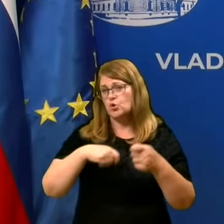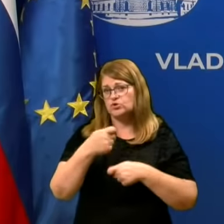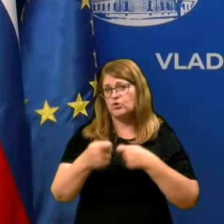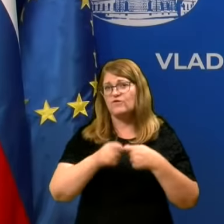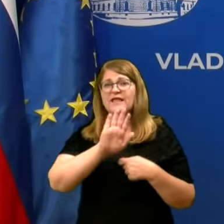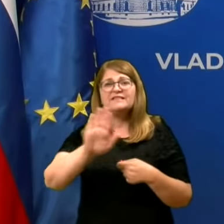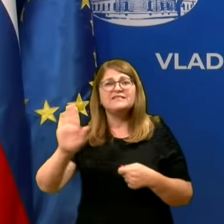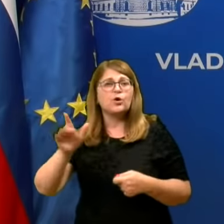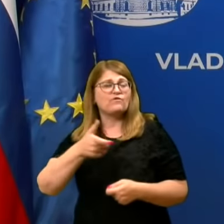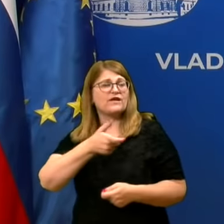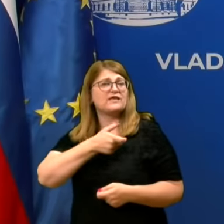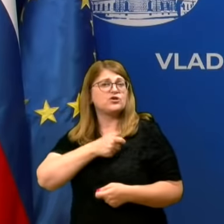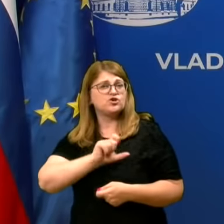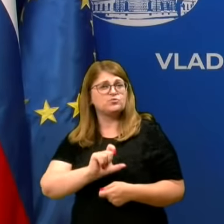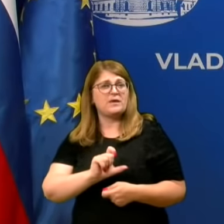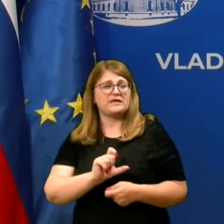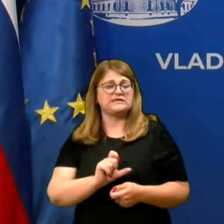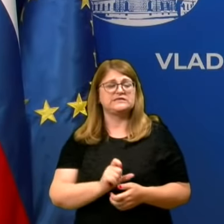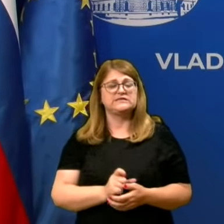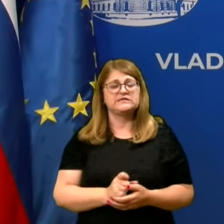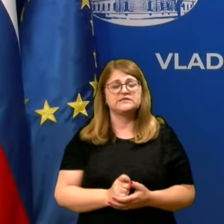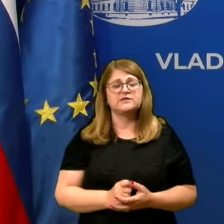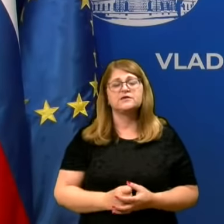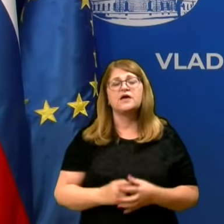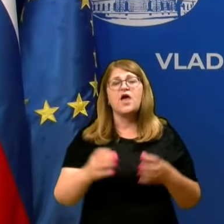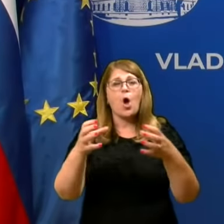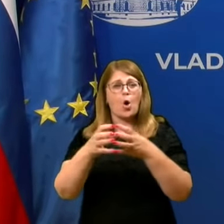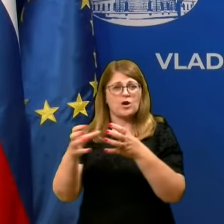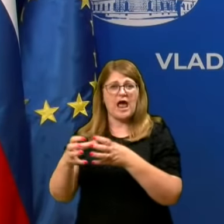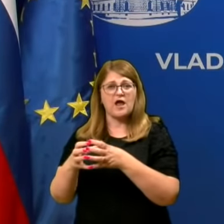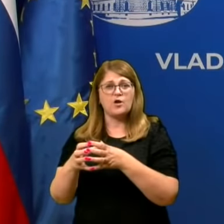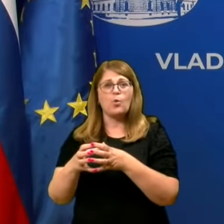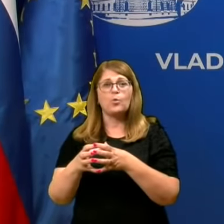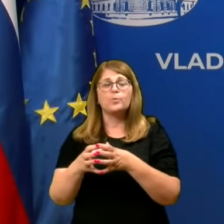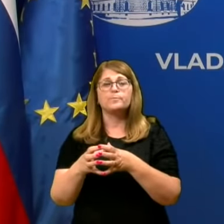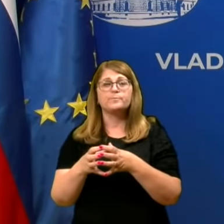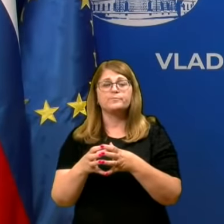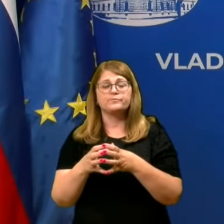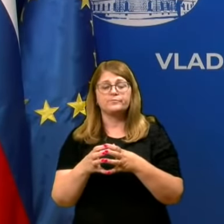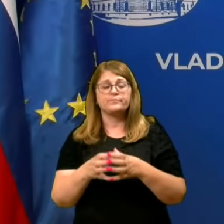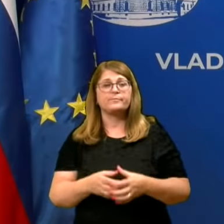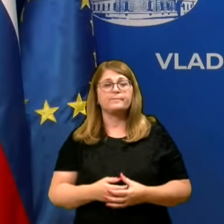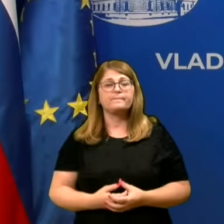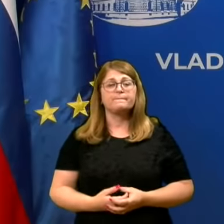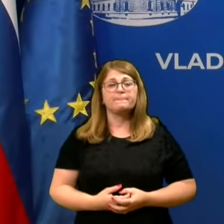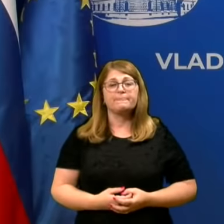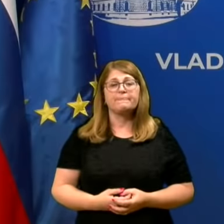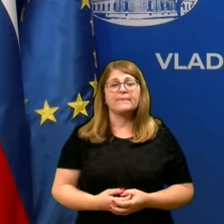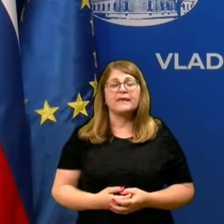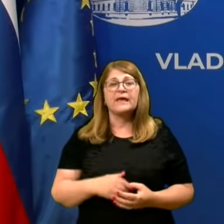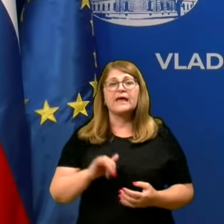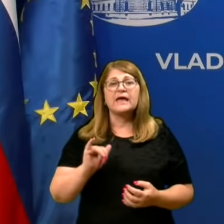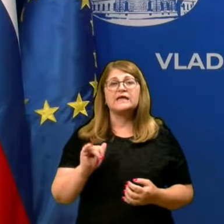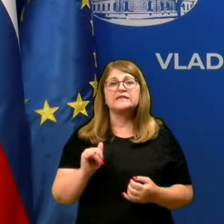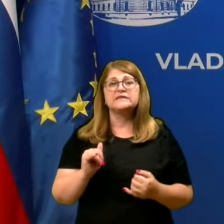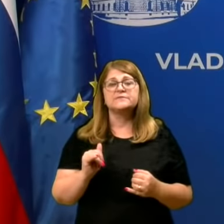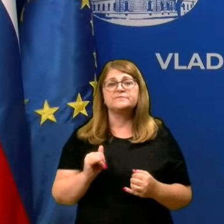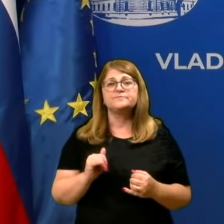njihovih inšpekcijskih organov, da po, kako bi rekel, zgostijo,